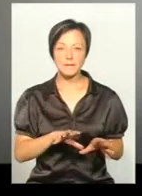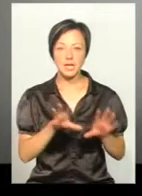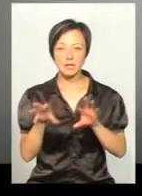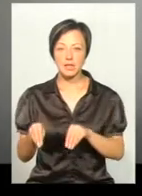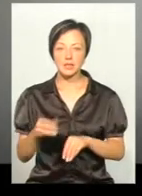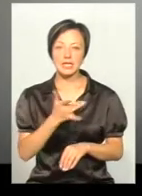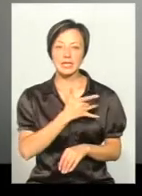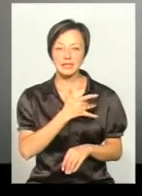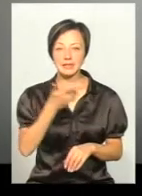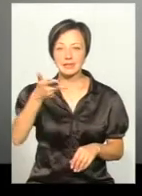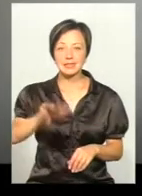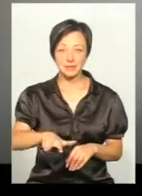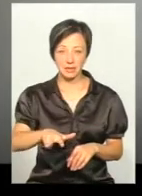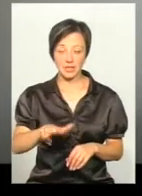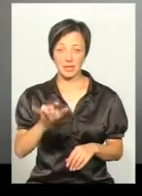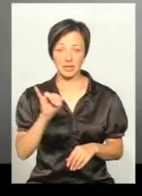три серця